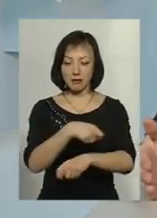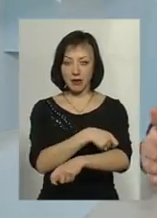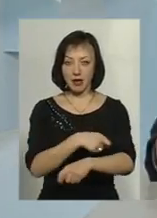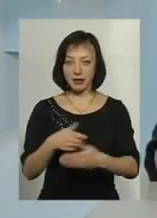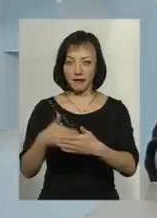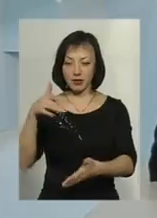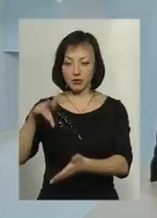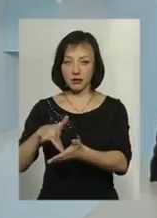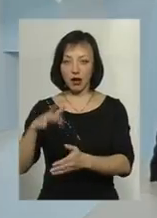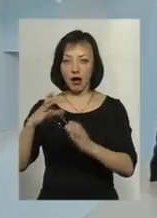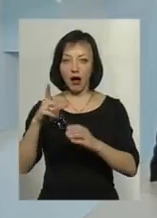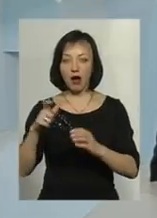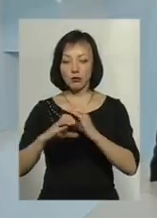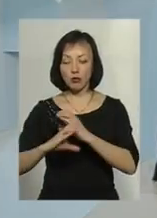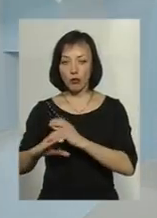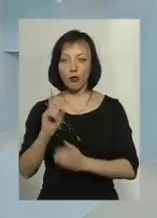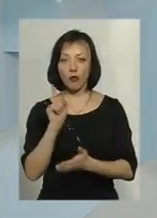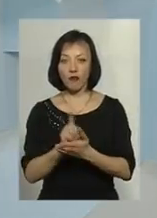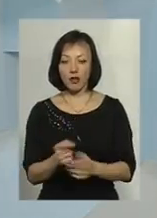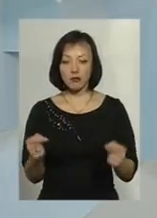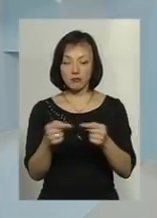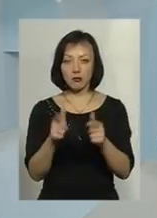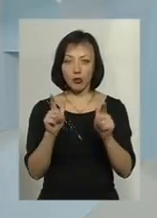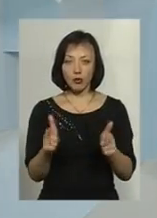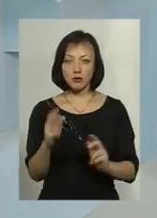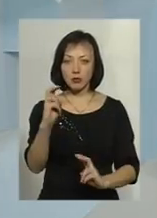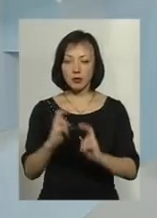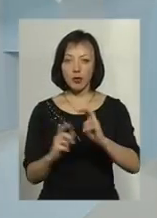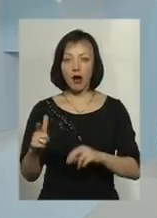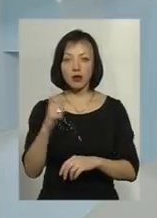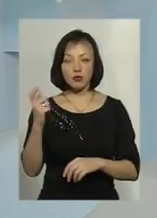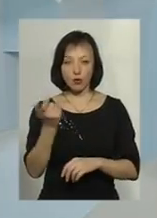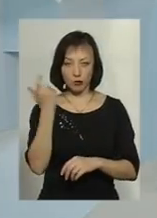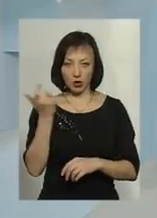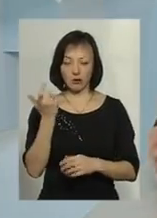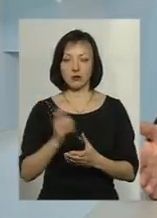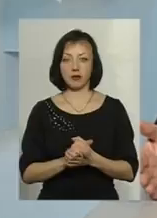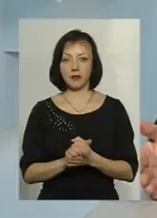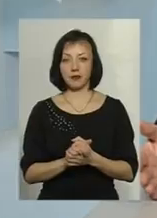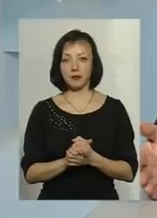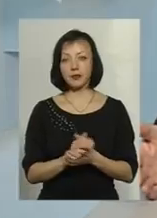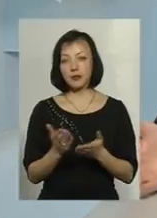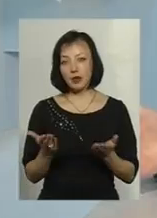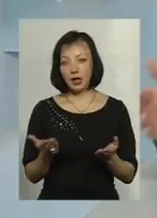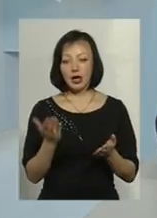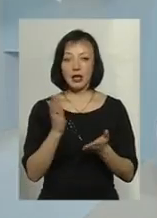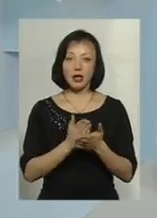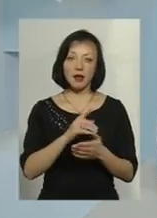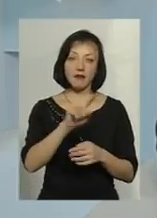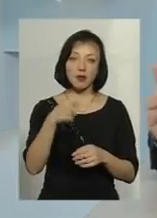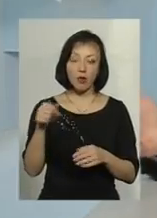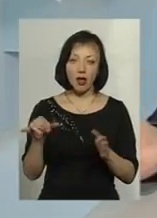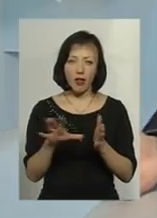повинні погоджуватися з підприємством газового господарства. Ну, щось аналогічні вимоги є і по